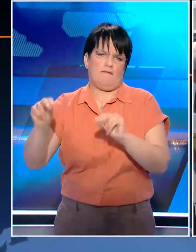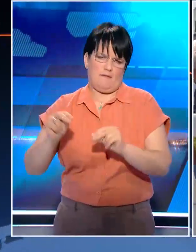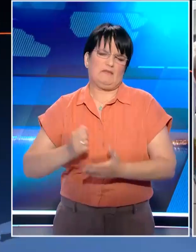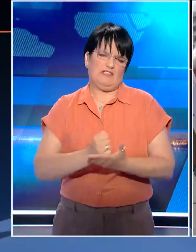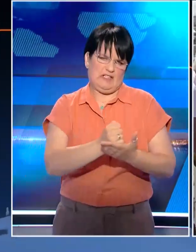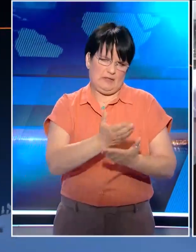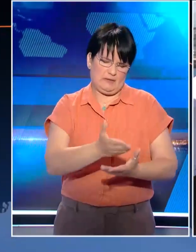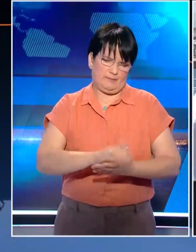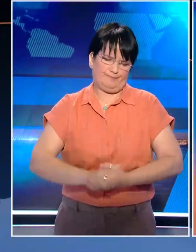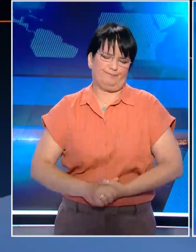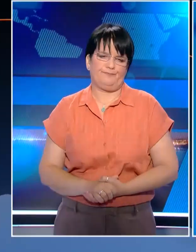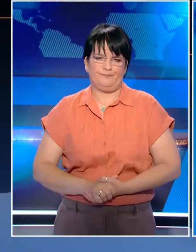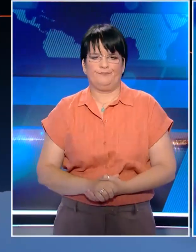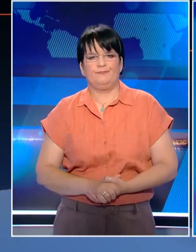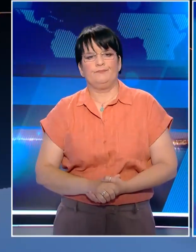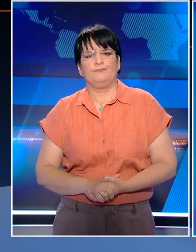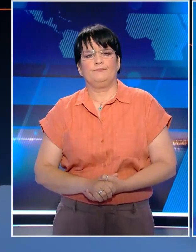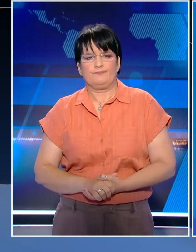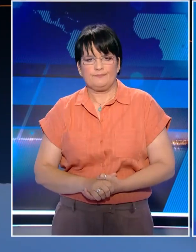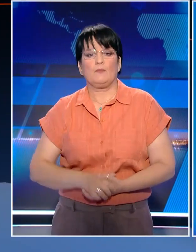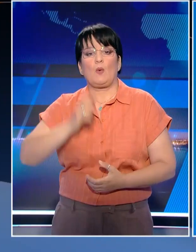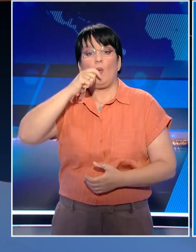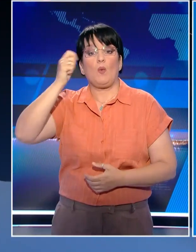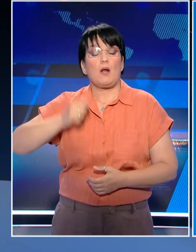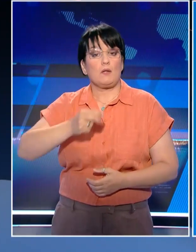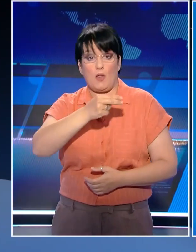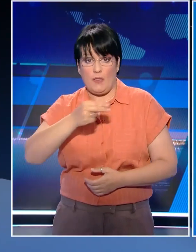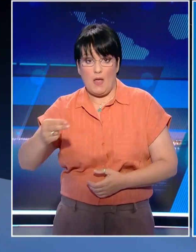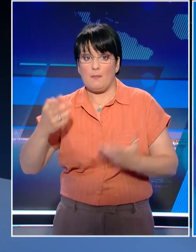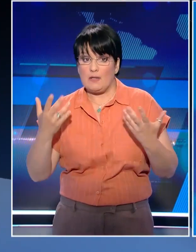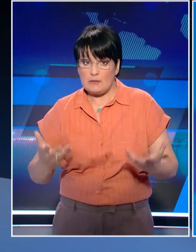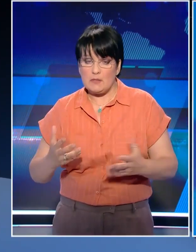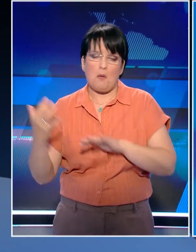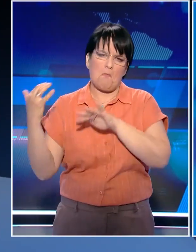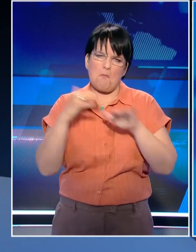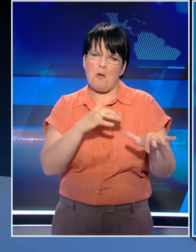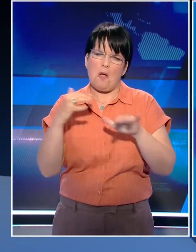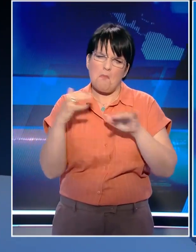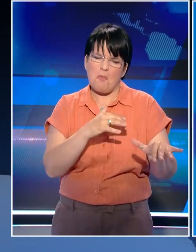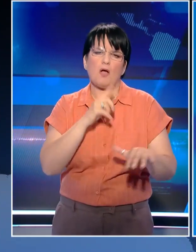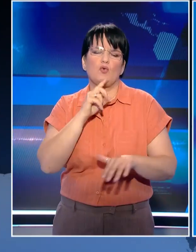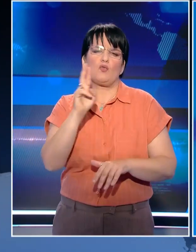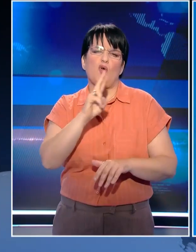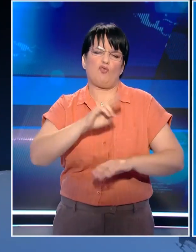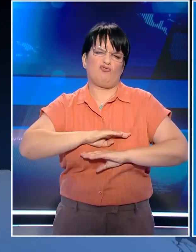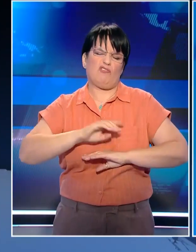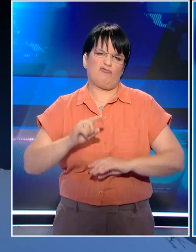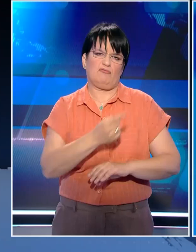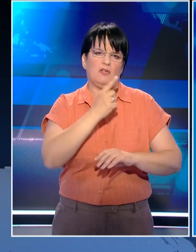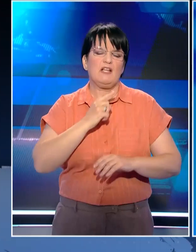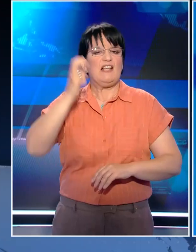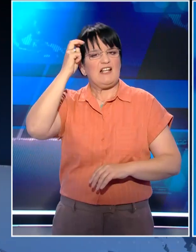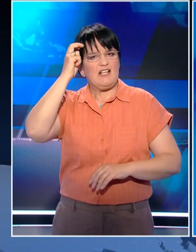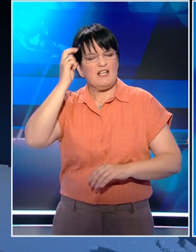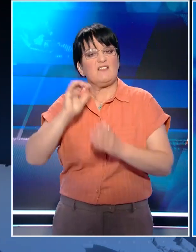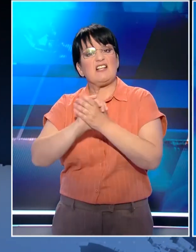Γερμανίας. Με την Ουκρανία να έχει ξεκινήσει την πολυαναμενόμενη αντεπίθεσή της κατά των Ρώσων μαχητών, το Κίεβο